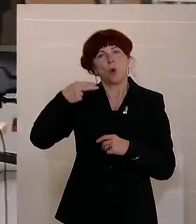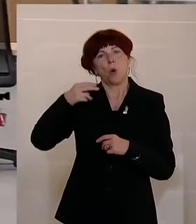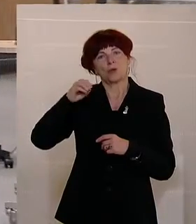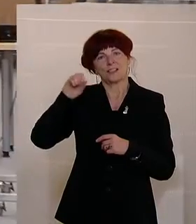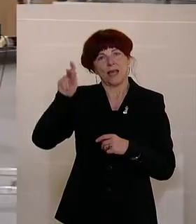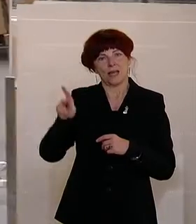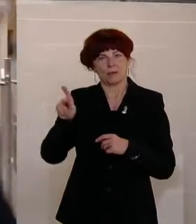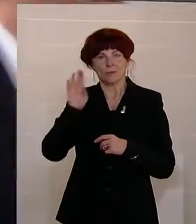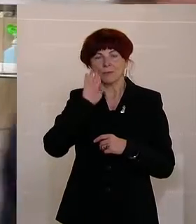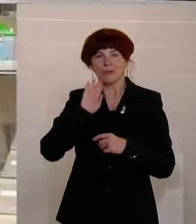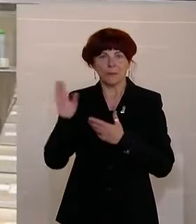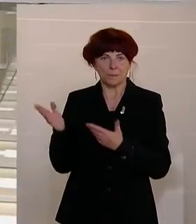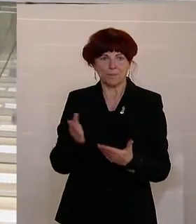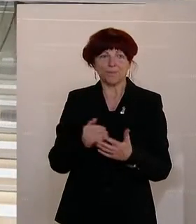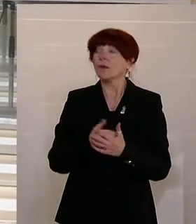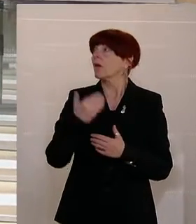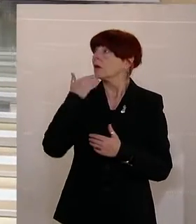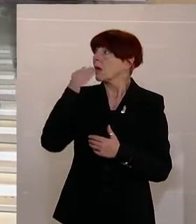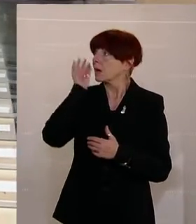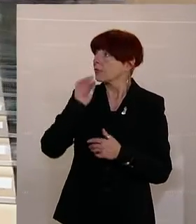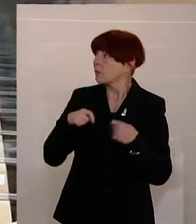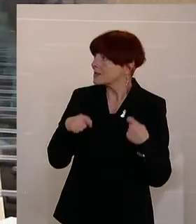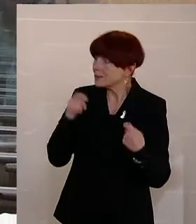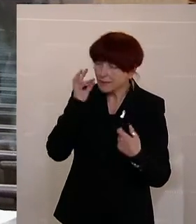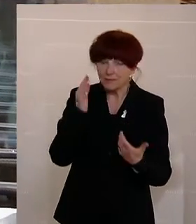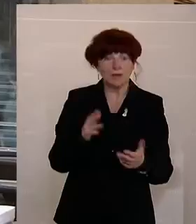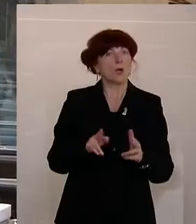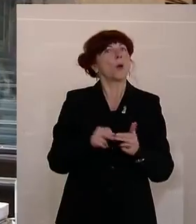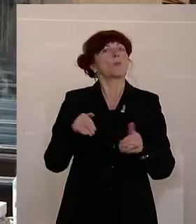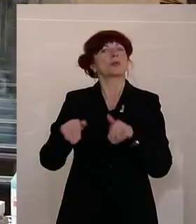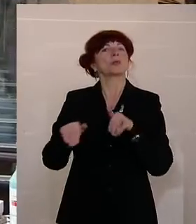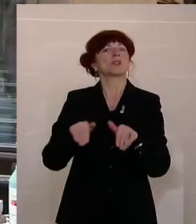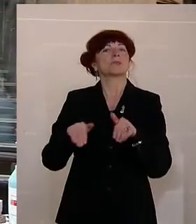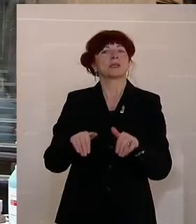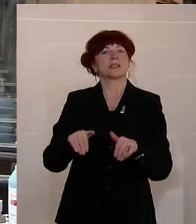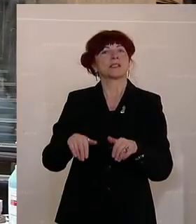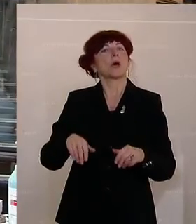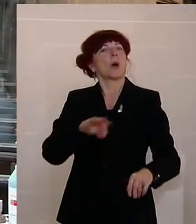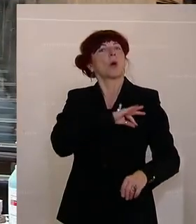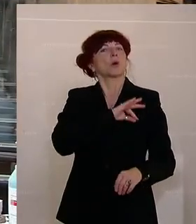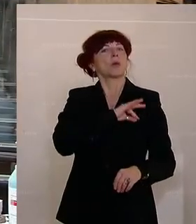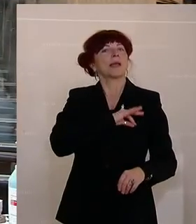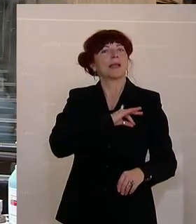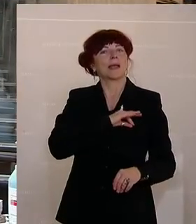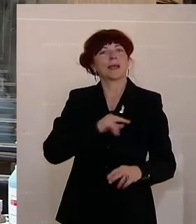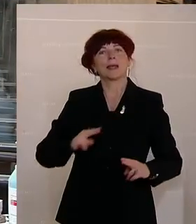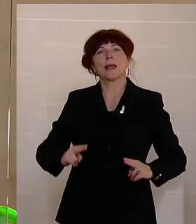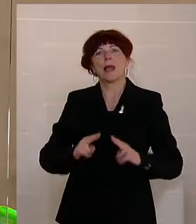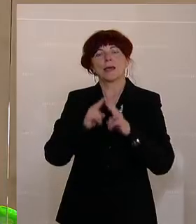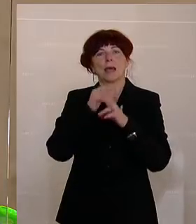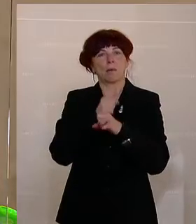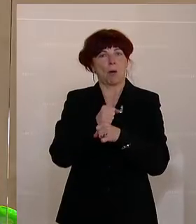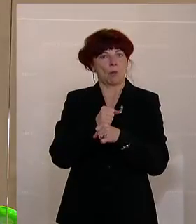Vielen Dank, Frau Präsidentin, Herr Bundesminister, Frau Kollegin Kirchbaumer. Langzeitbeschäftigungslosigkeit,